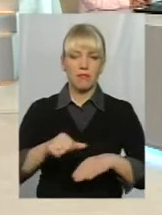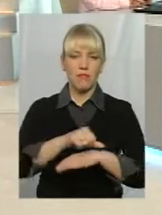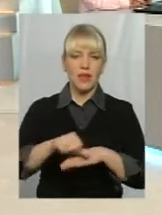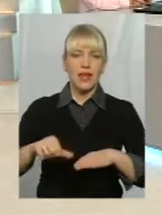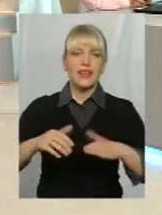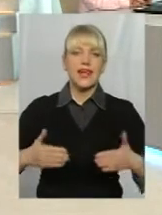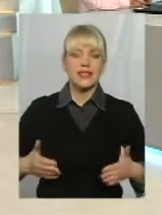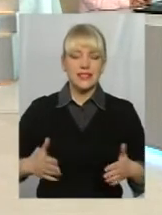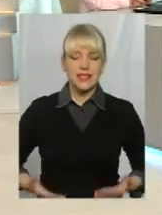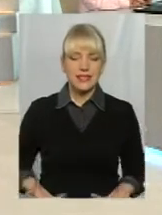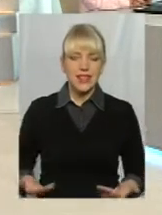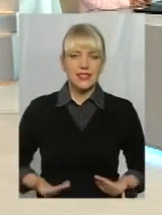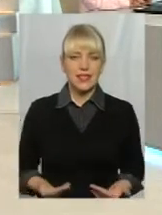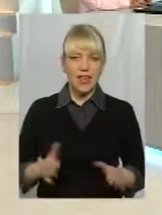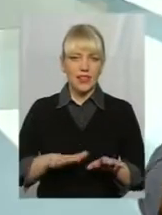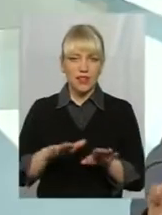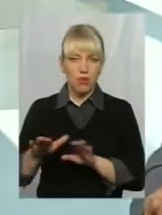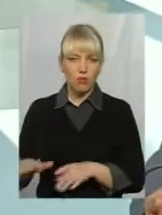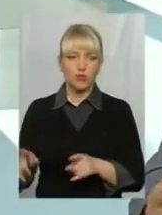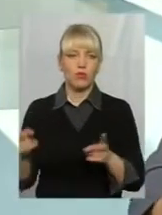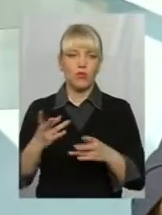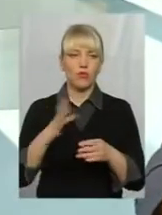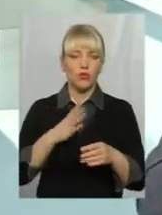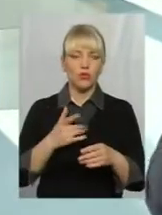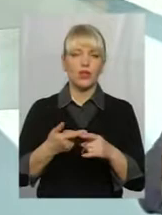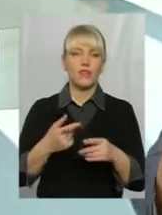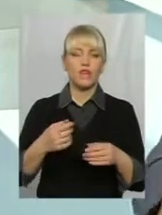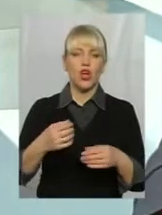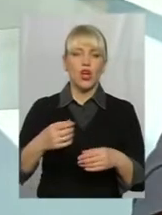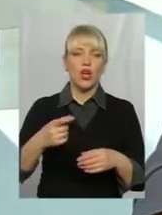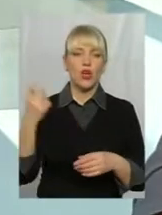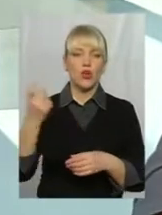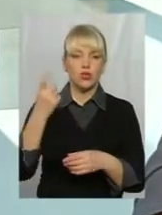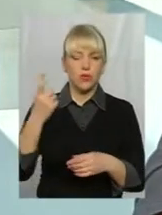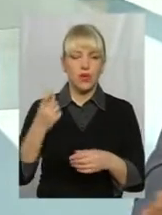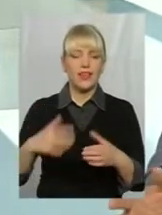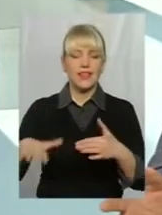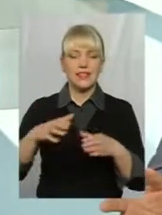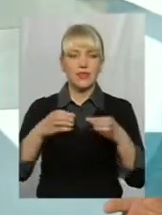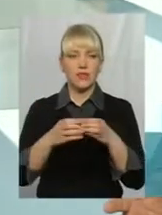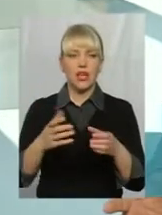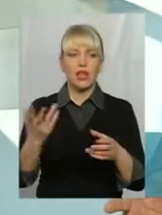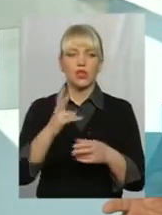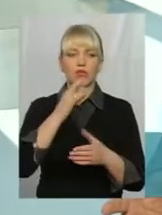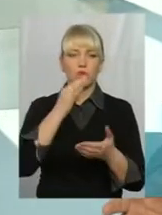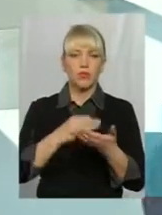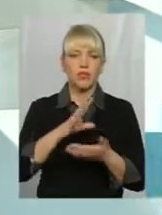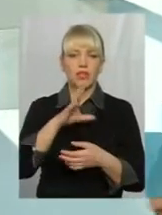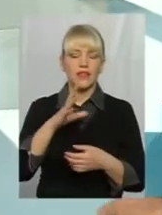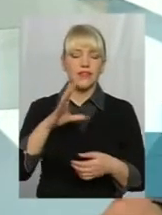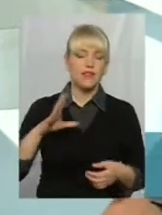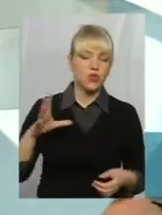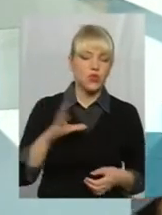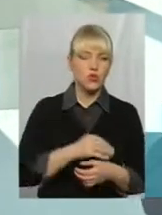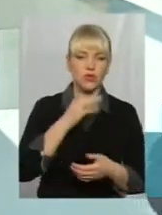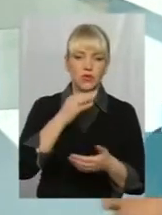розпорядженні об'єднаних територіальних громад, які за реформою, за концепцією реформи несуть всю відповідальність за свою територію, тобто